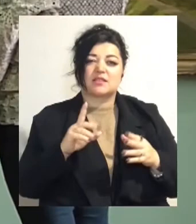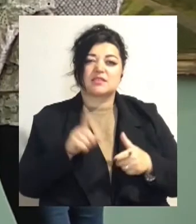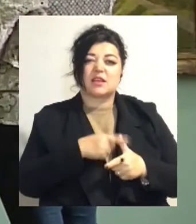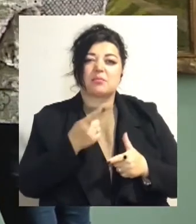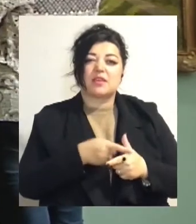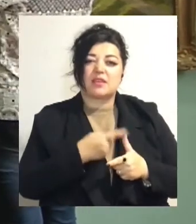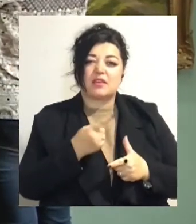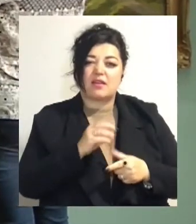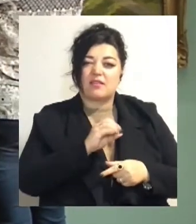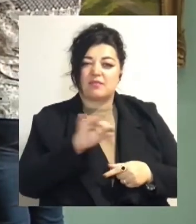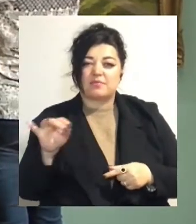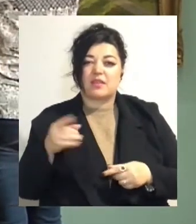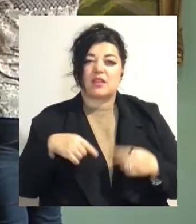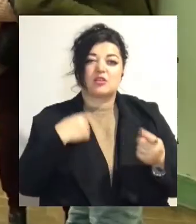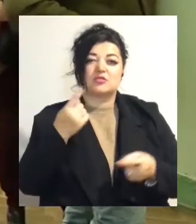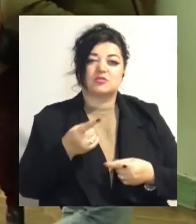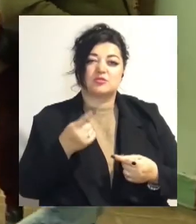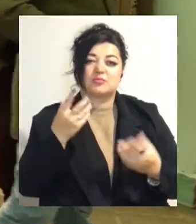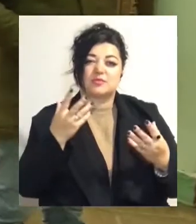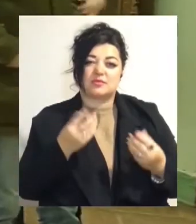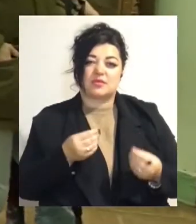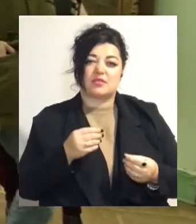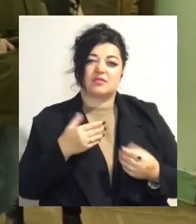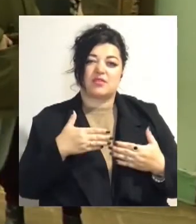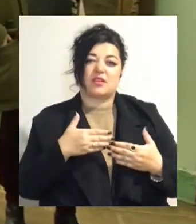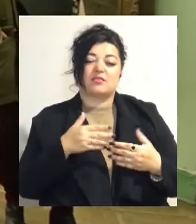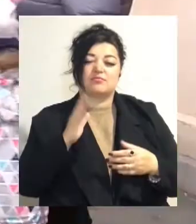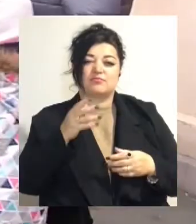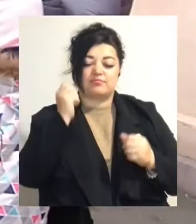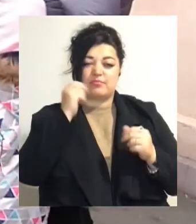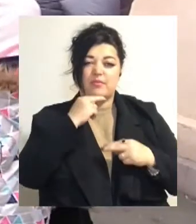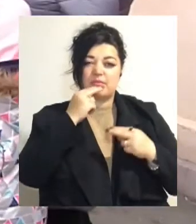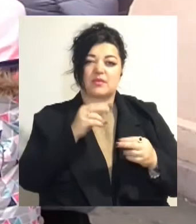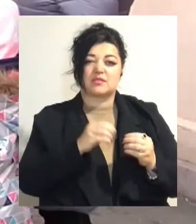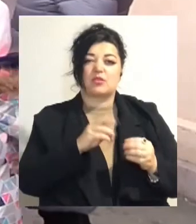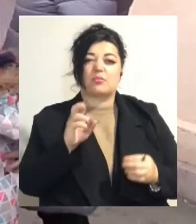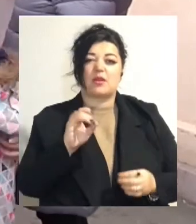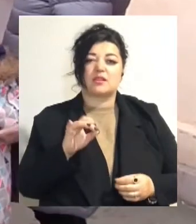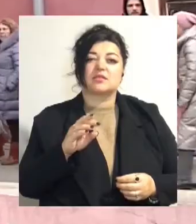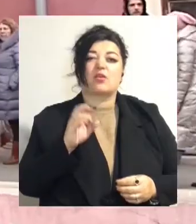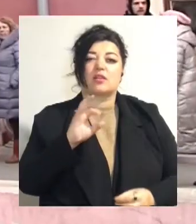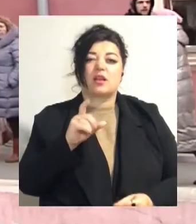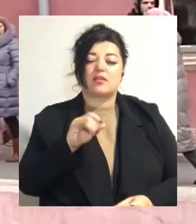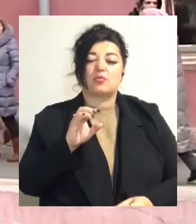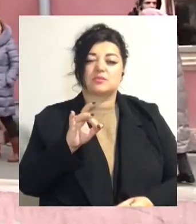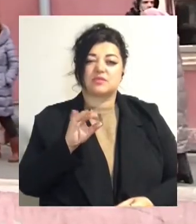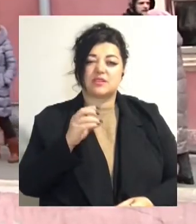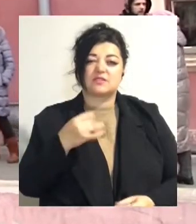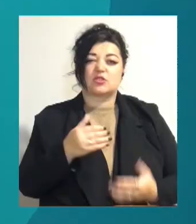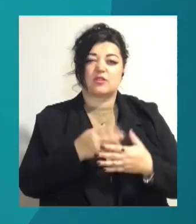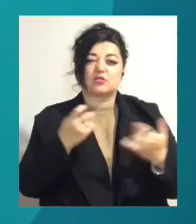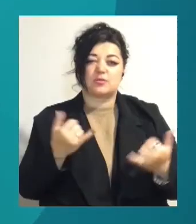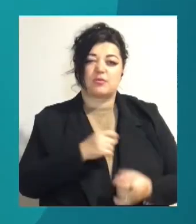Наступний день відкритих дверей у художньому музеї відбудеться 29 березня. Олена Халілова, Борис Мислівцев, новини на Суспільному,